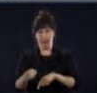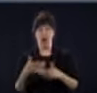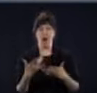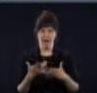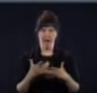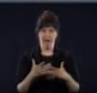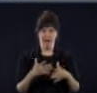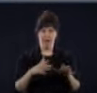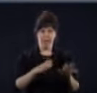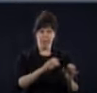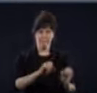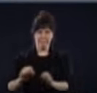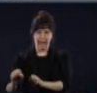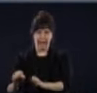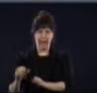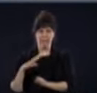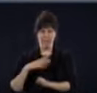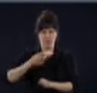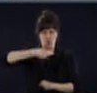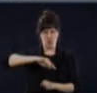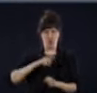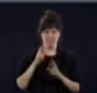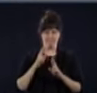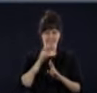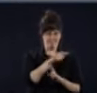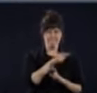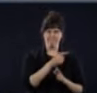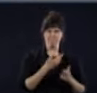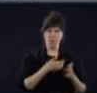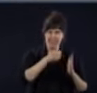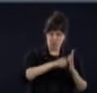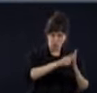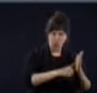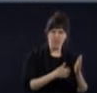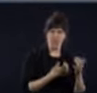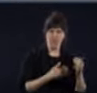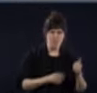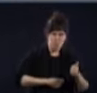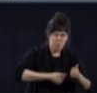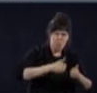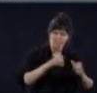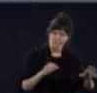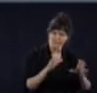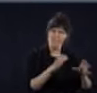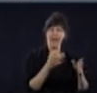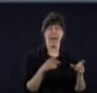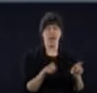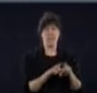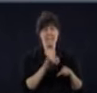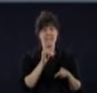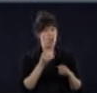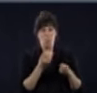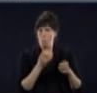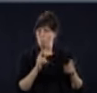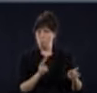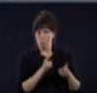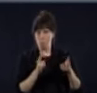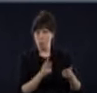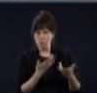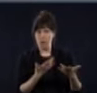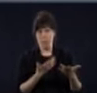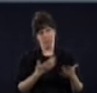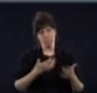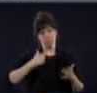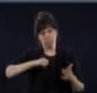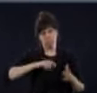notamment la chirurgie et les autres traitements qui ne sont pas urgents, qui sont plus électifs, dès la semaine prochaine.